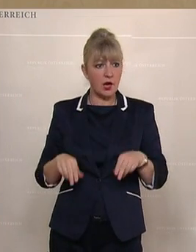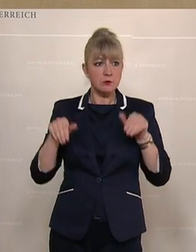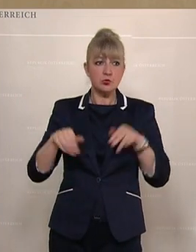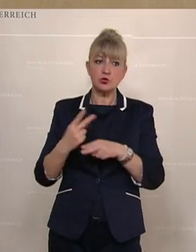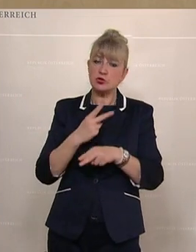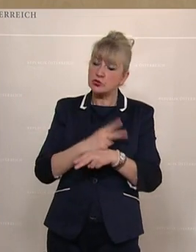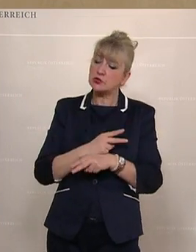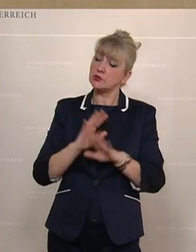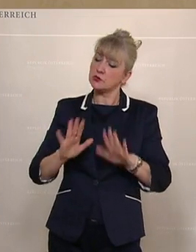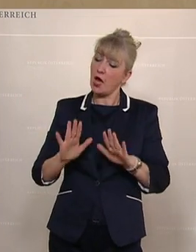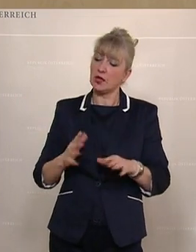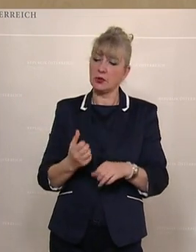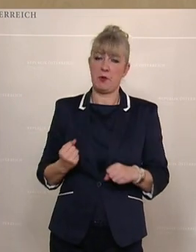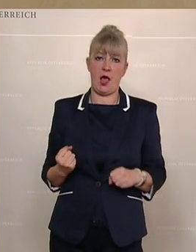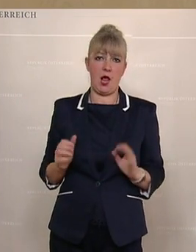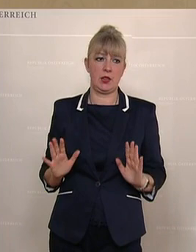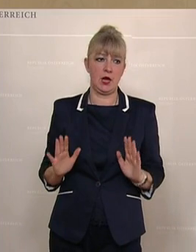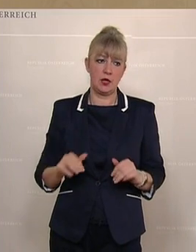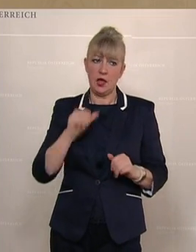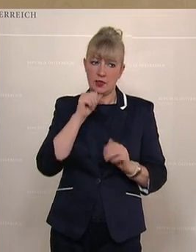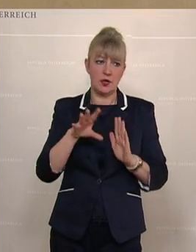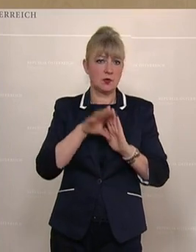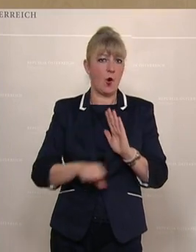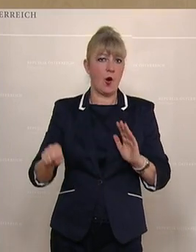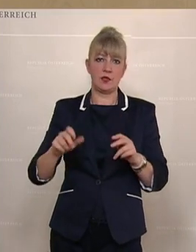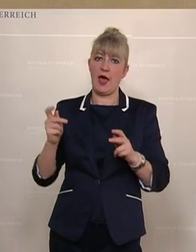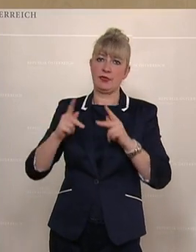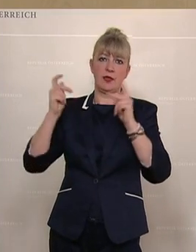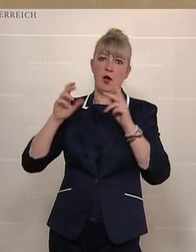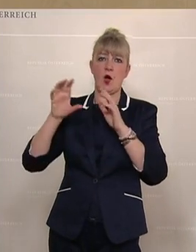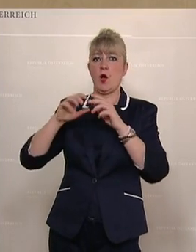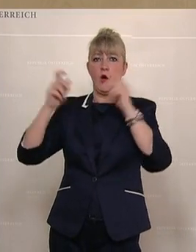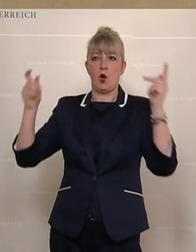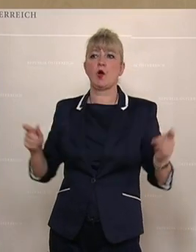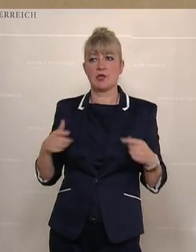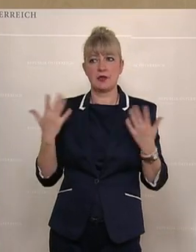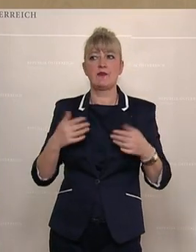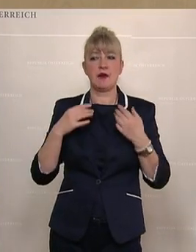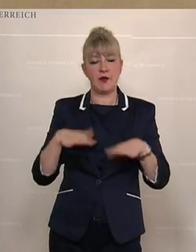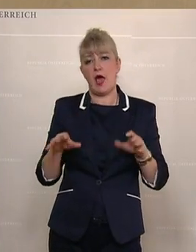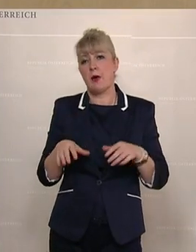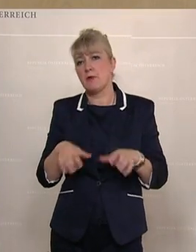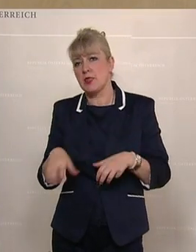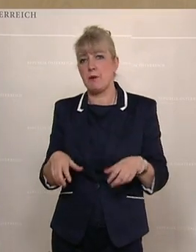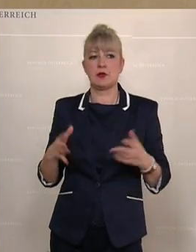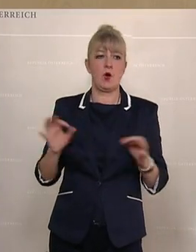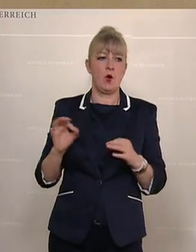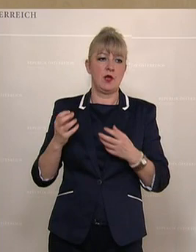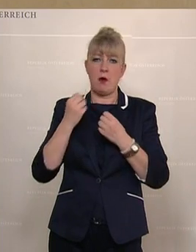staatlich beurteilt werden und nicht durch Online-Konzerne, durch womöglich freie Mitarbeiter oder eben